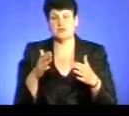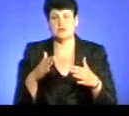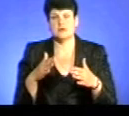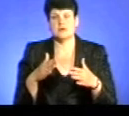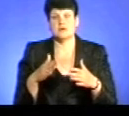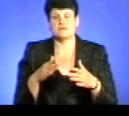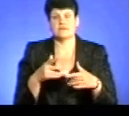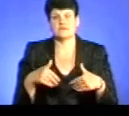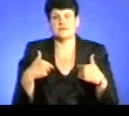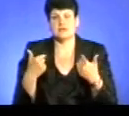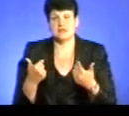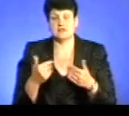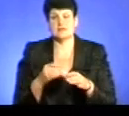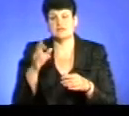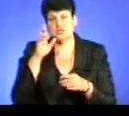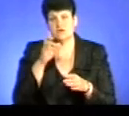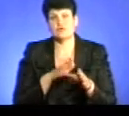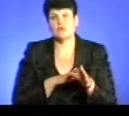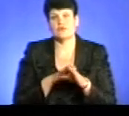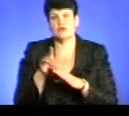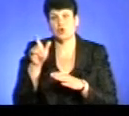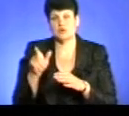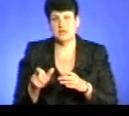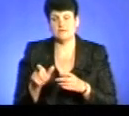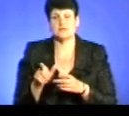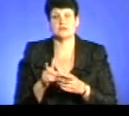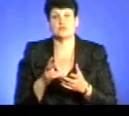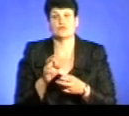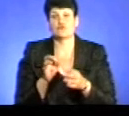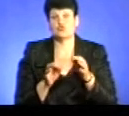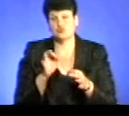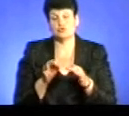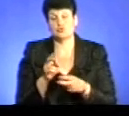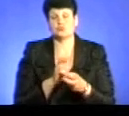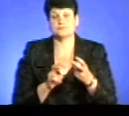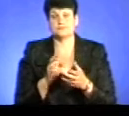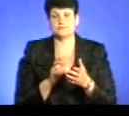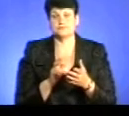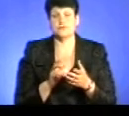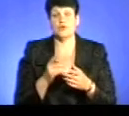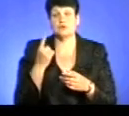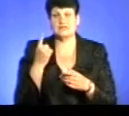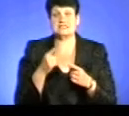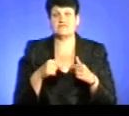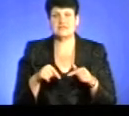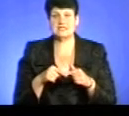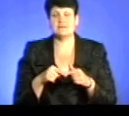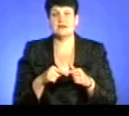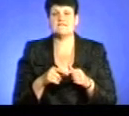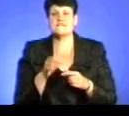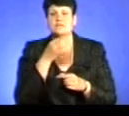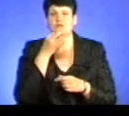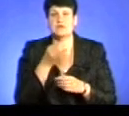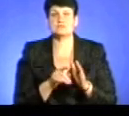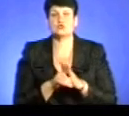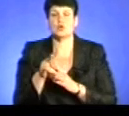виконавця до суду, суд виносить ухвалу, і ця особа перебуває у розшуку. Один із видів адмінвідповідальності, які з'явилися з початку